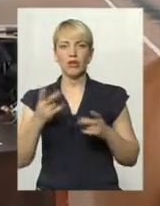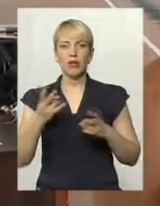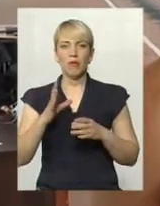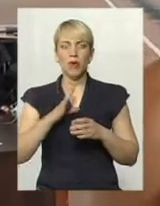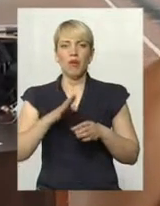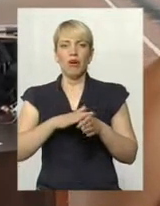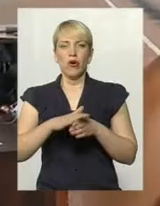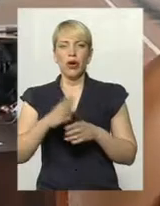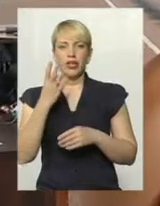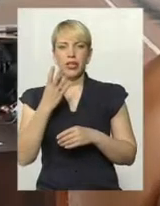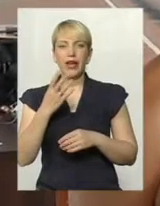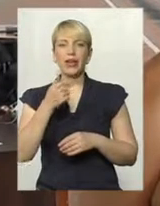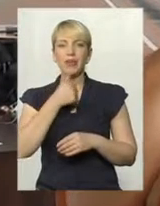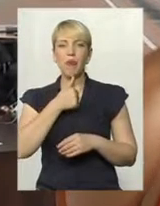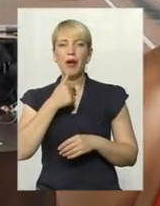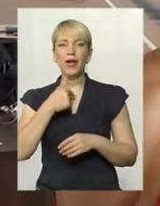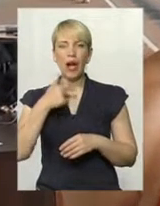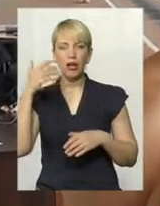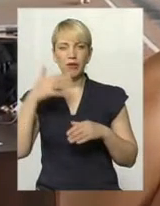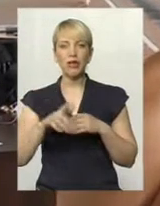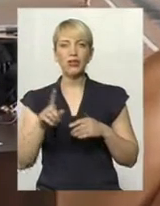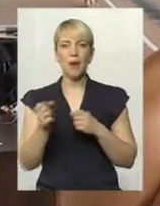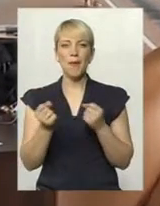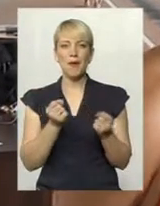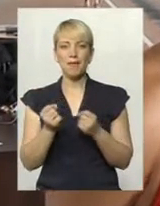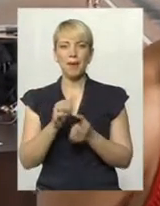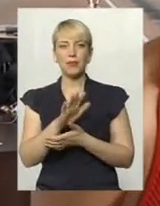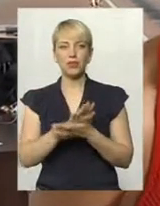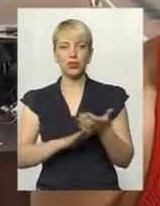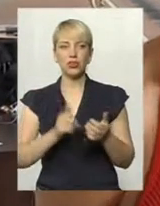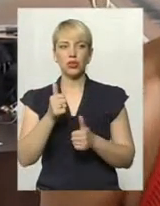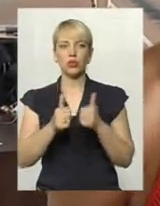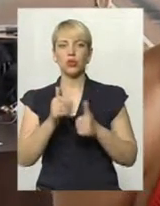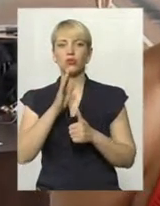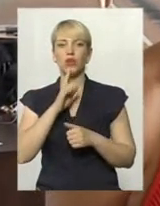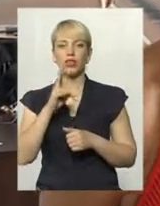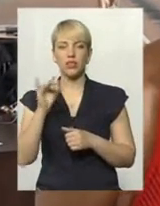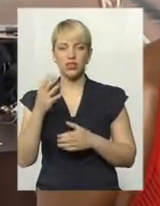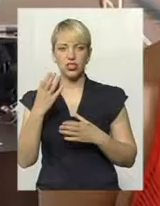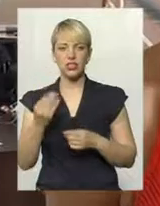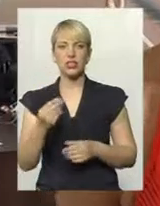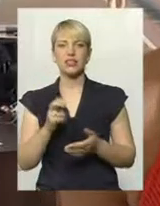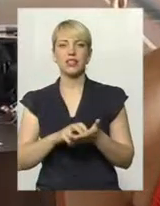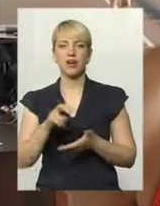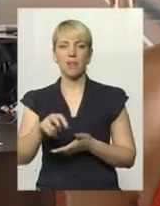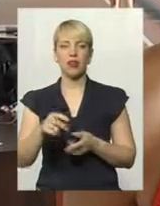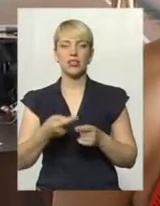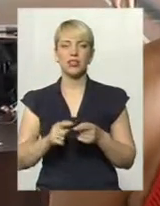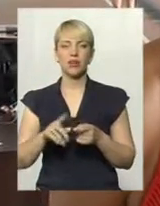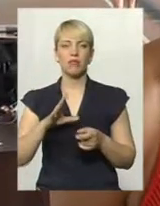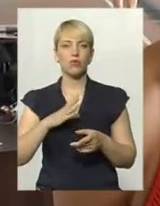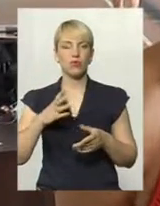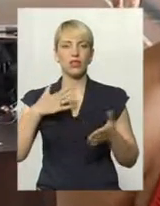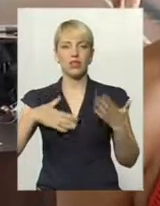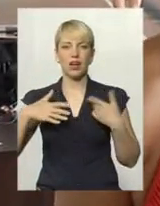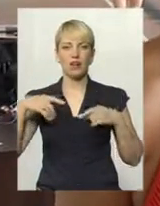виконувати чотири спроби, і я розуміла, що боротьба продовжується і конкурентки ще стрибають, але це дійсно була така еферія,